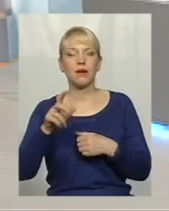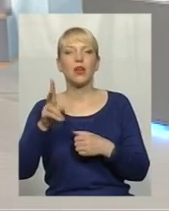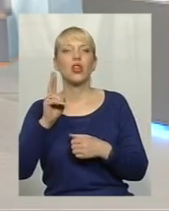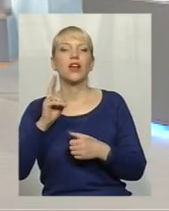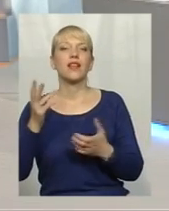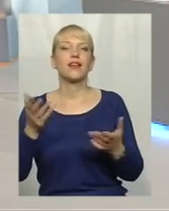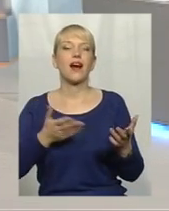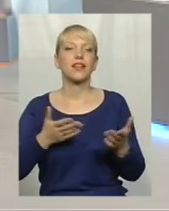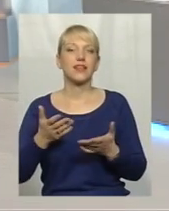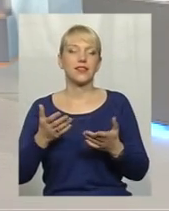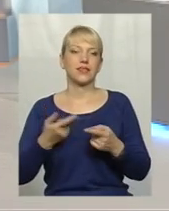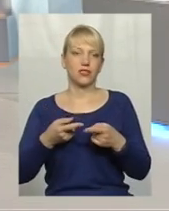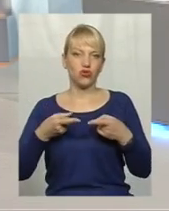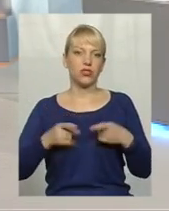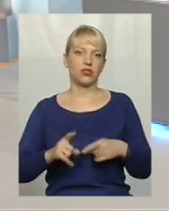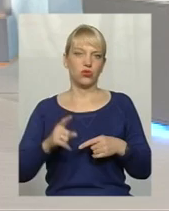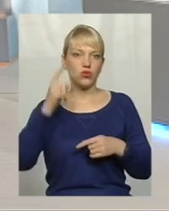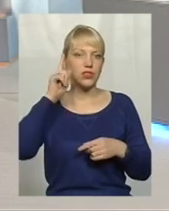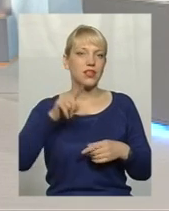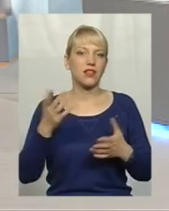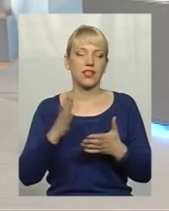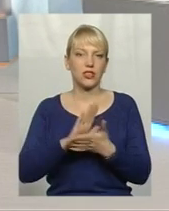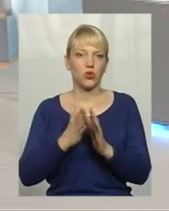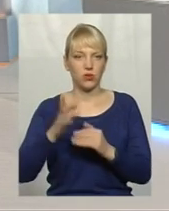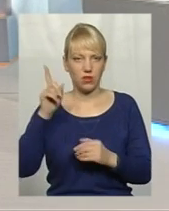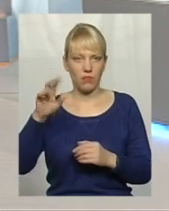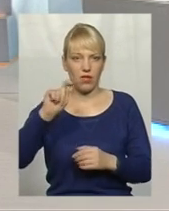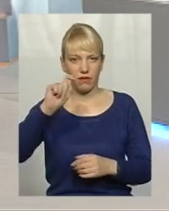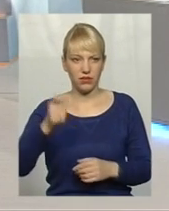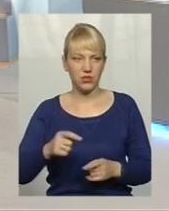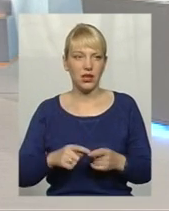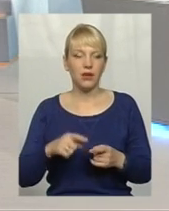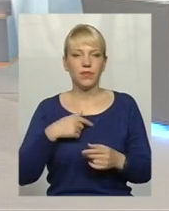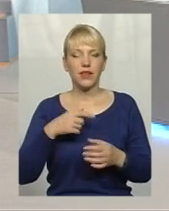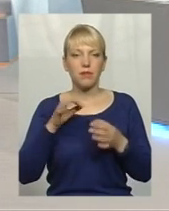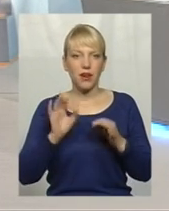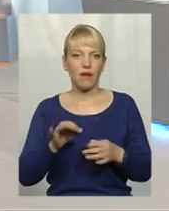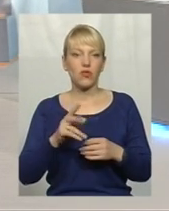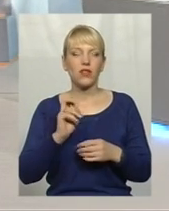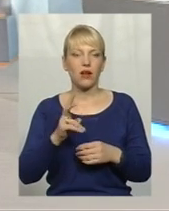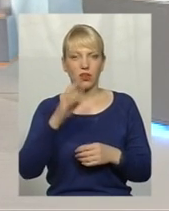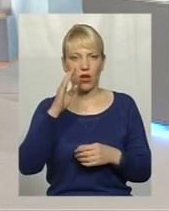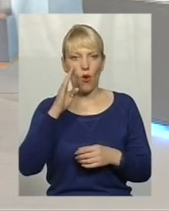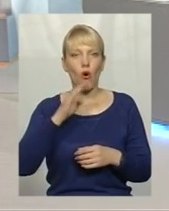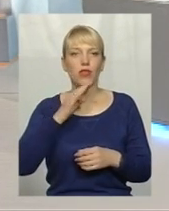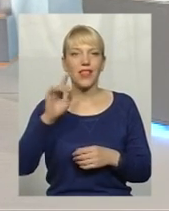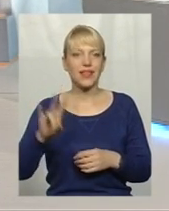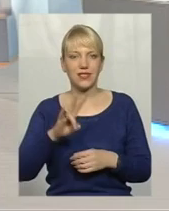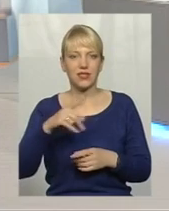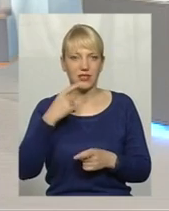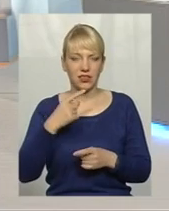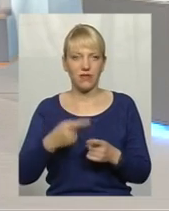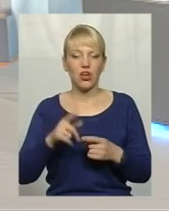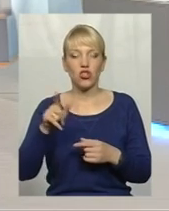як отець сказав, правильно, ті, що вони на війні, вони розуміють. Вони